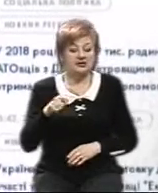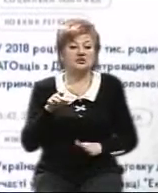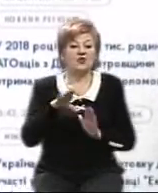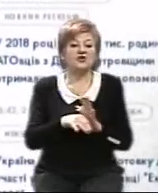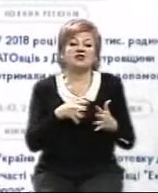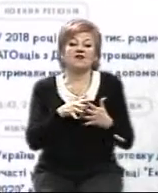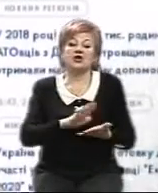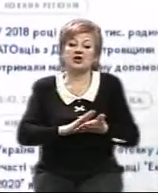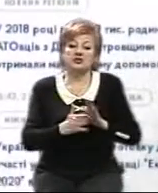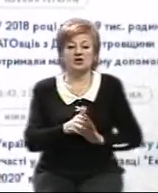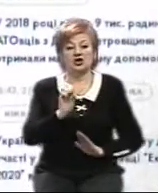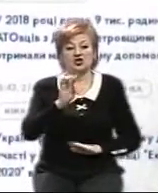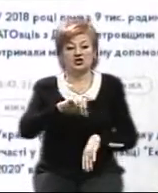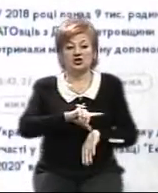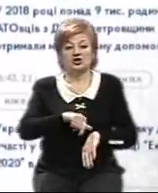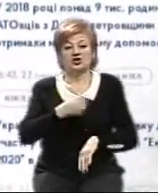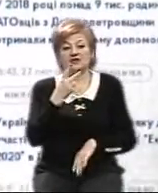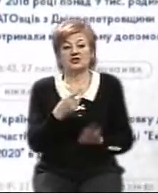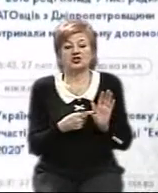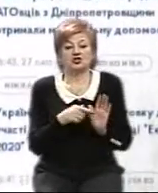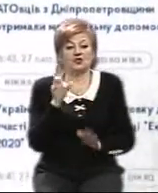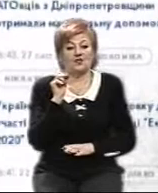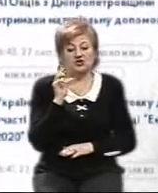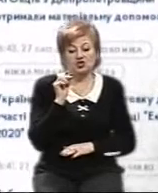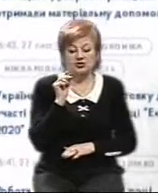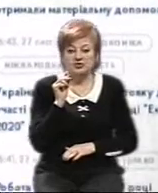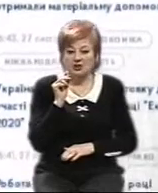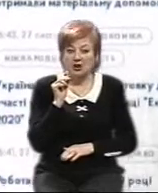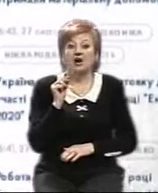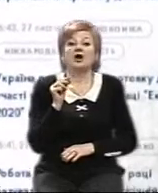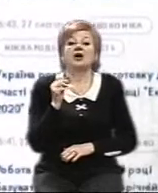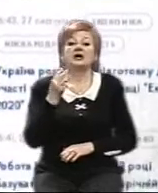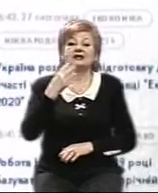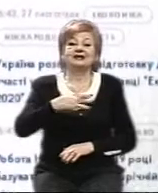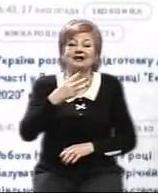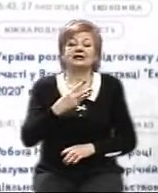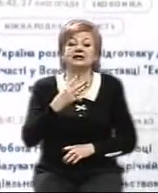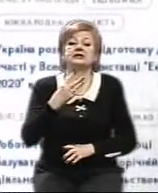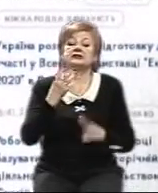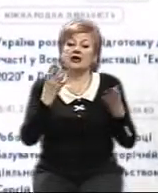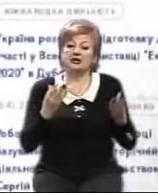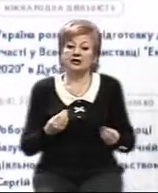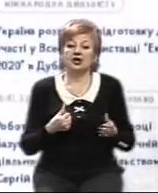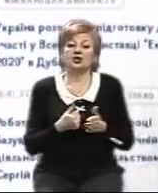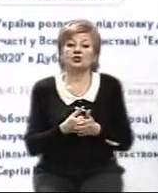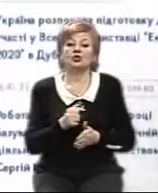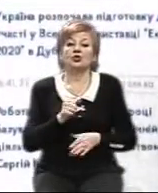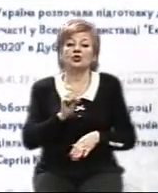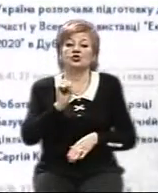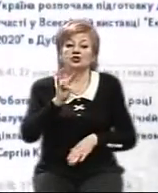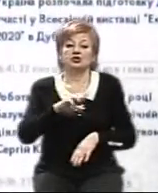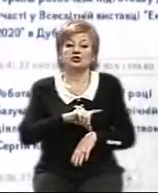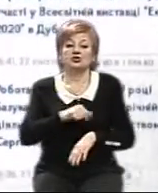воєнний стан з 14-ї години 26 листопада 2018 року на 30 діб до 14-ї години